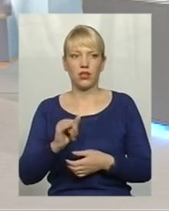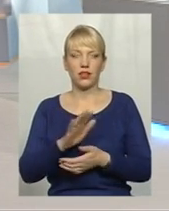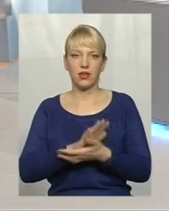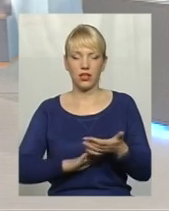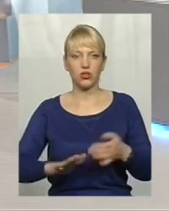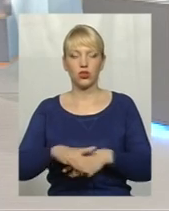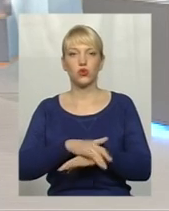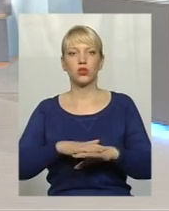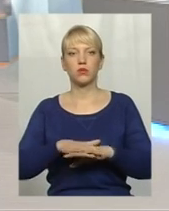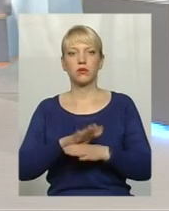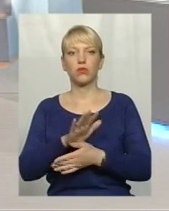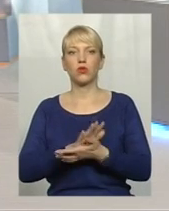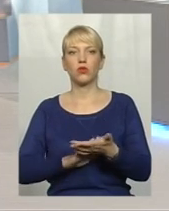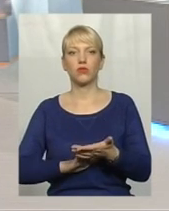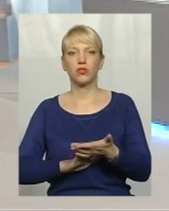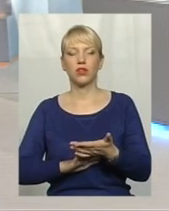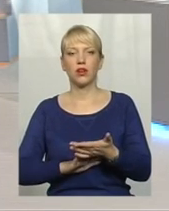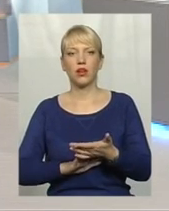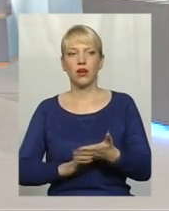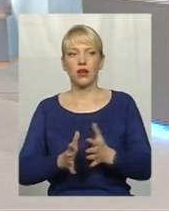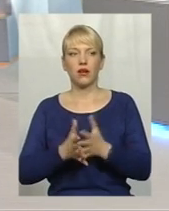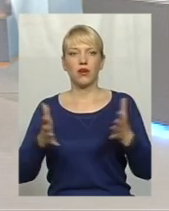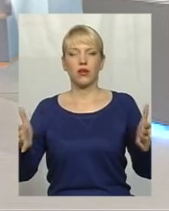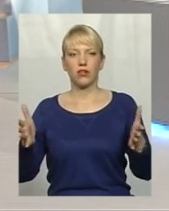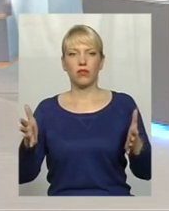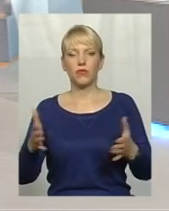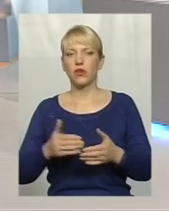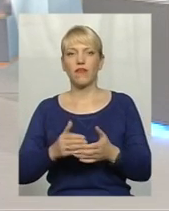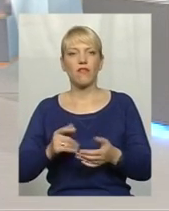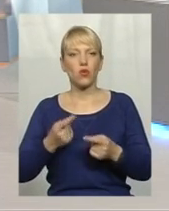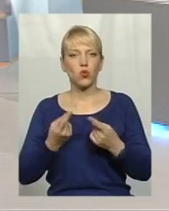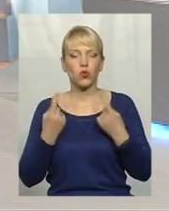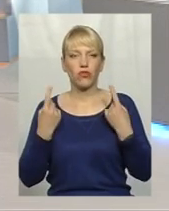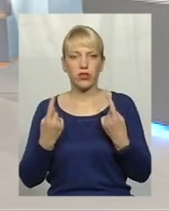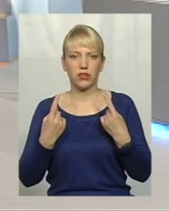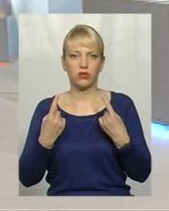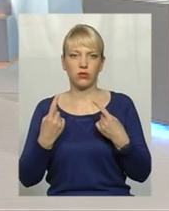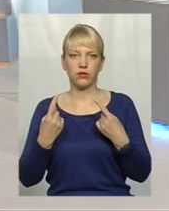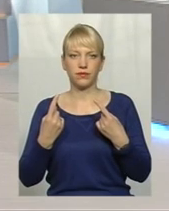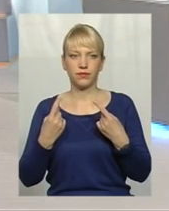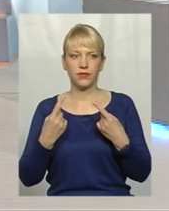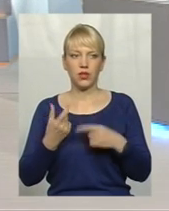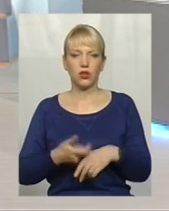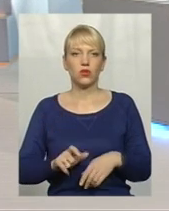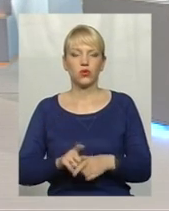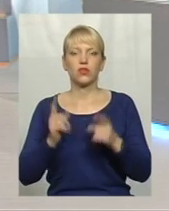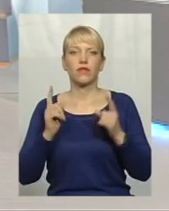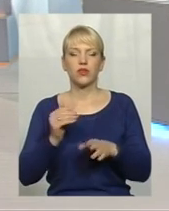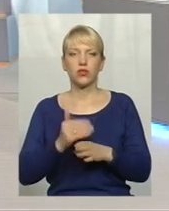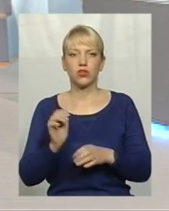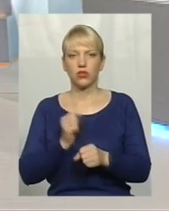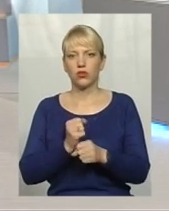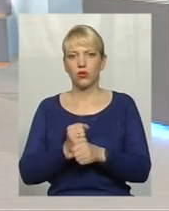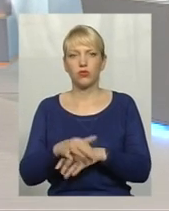суспільство продовжує, дуже велику частину робить